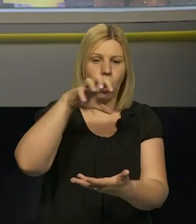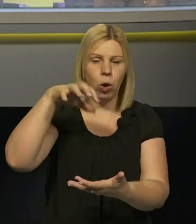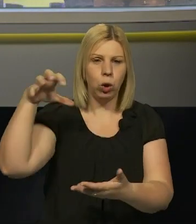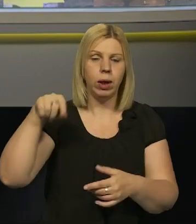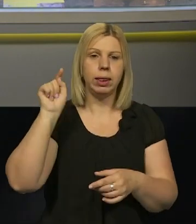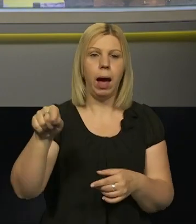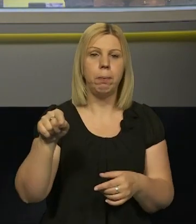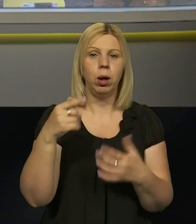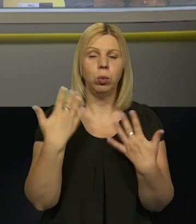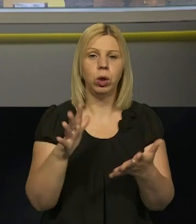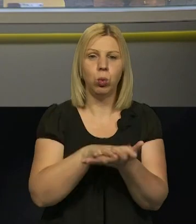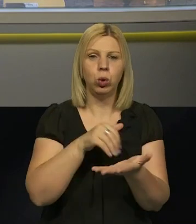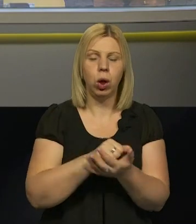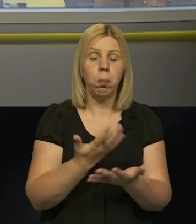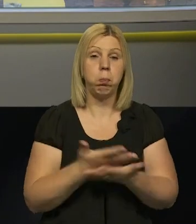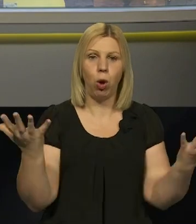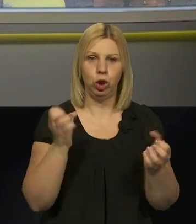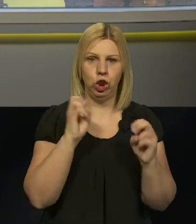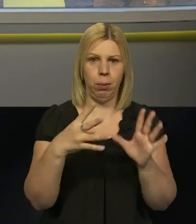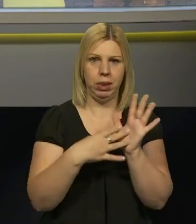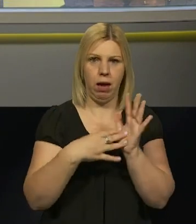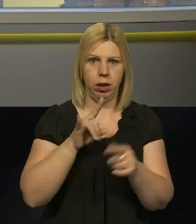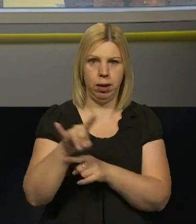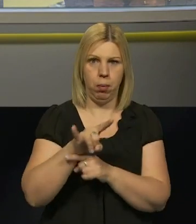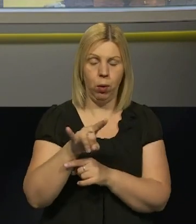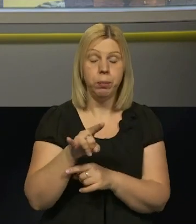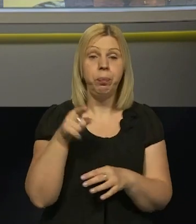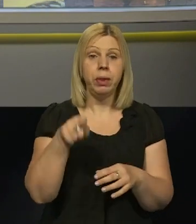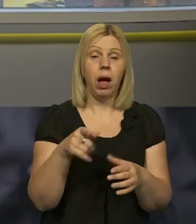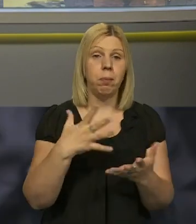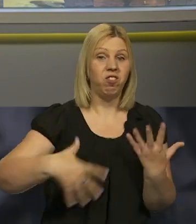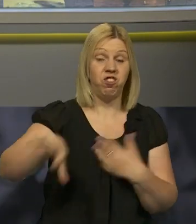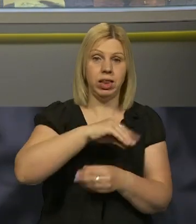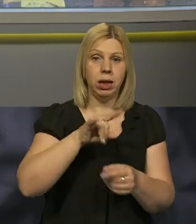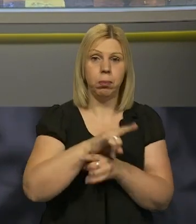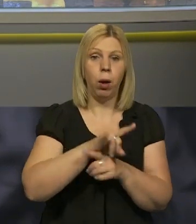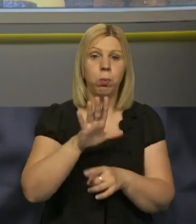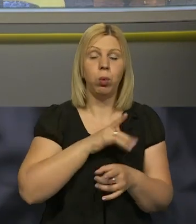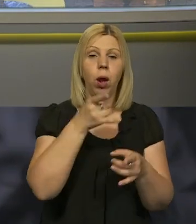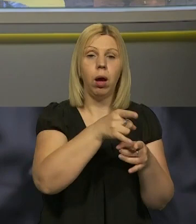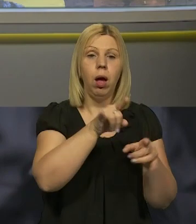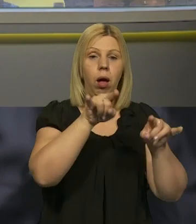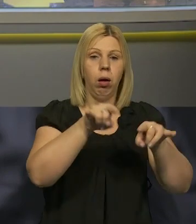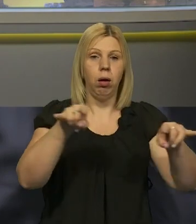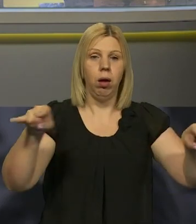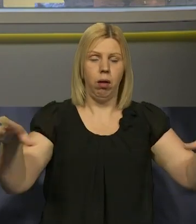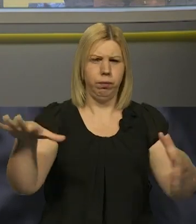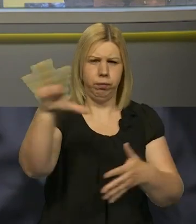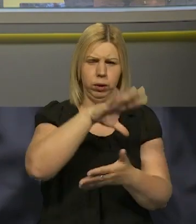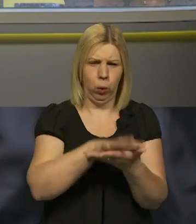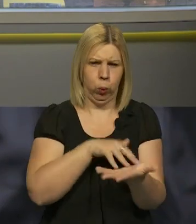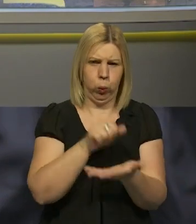ушкодження набагато більше, ніж 9 літаків. Там майже всі літаки, які були на стоянках, вони всі знищені.